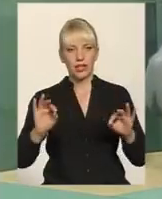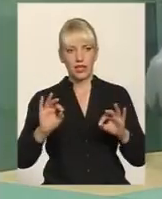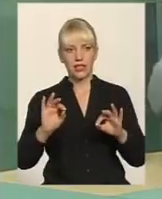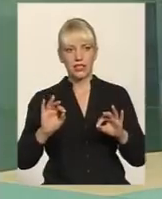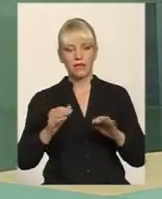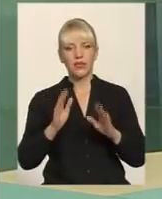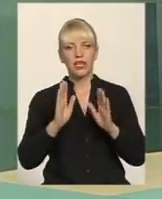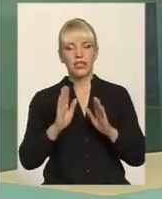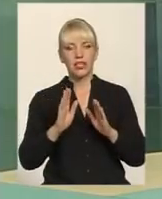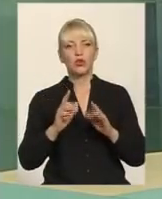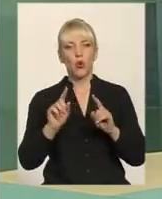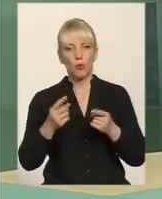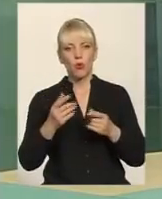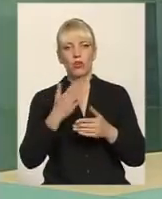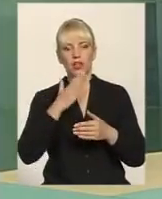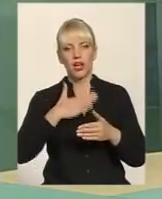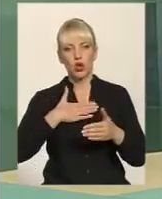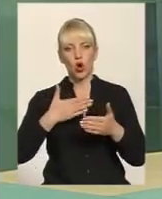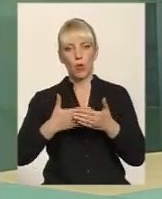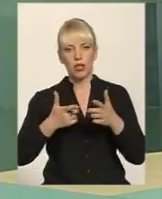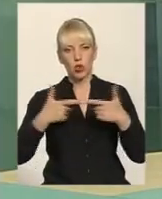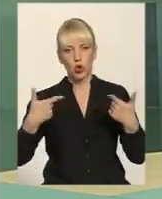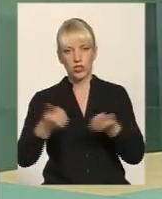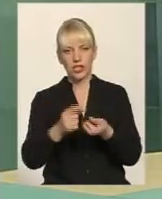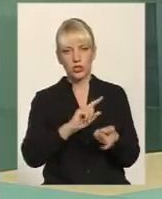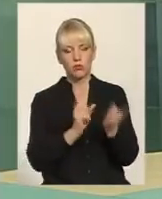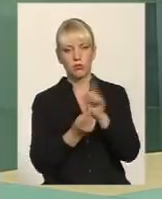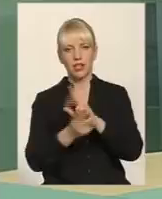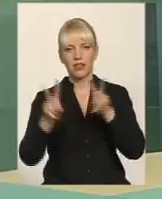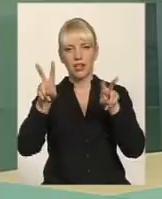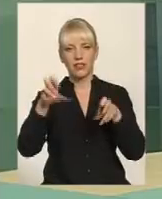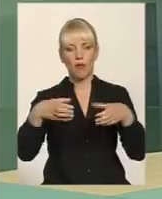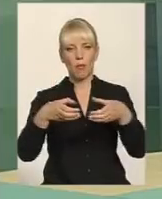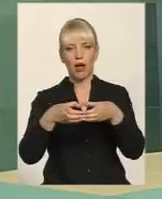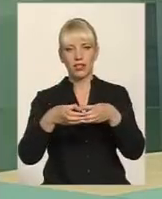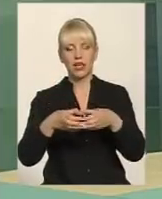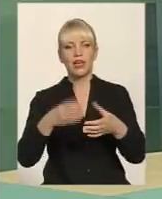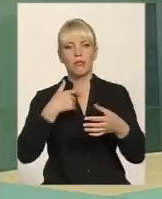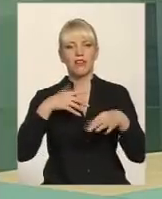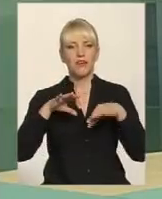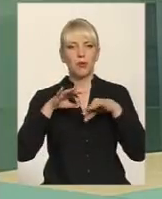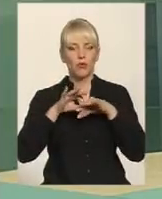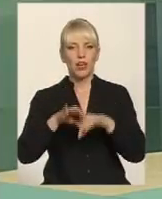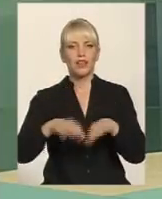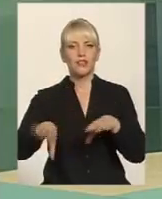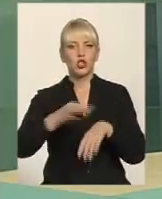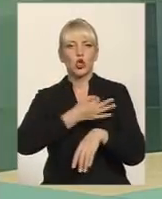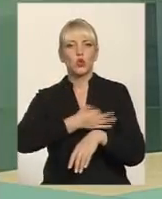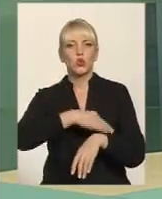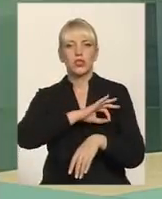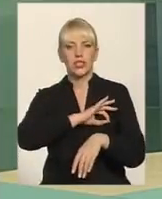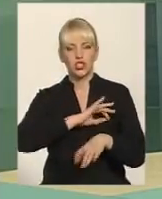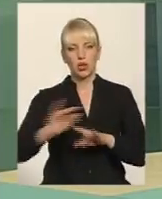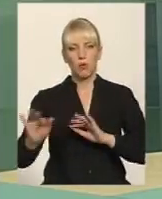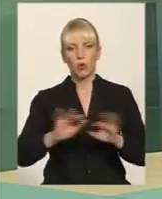партії. Тому ми нашу громадську організацію переименували в партію, ми прийшли всі юридичні процедури в Міністерстві Юстиції, і сьогодні існує партія за конкретні